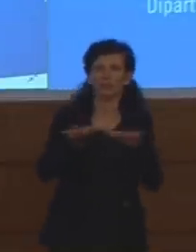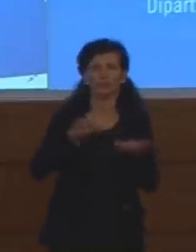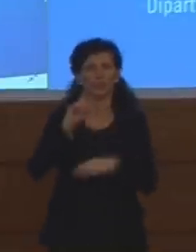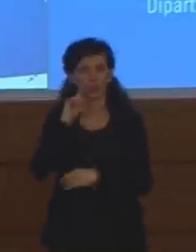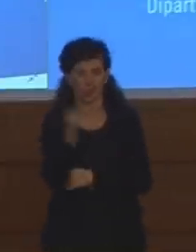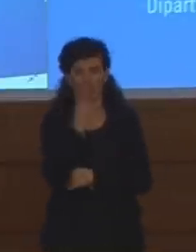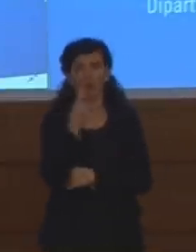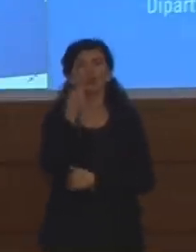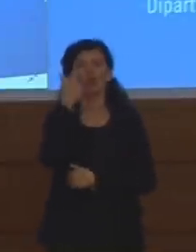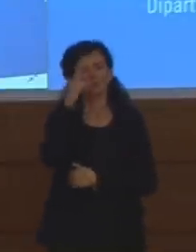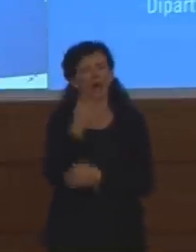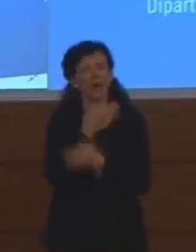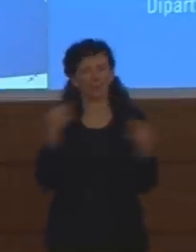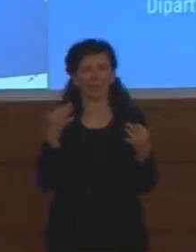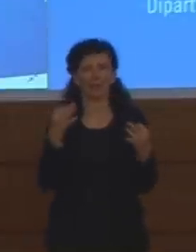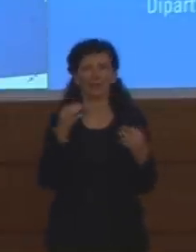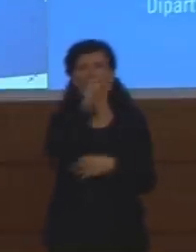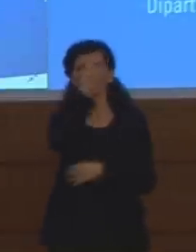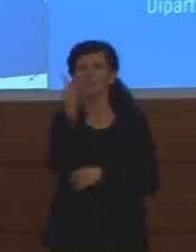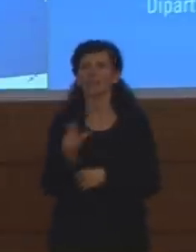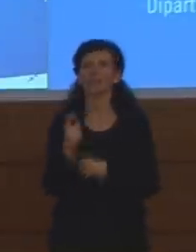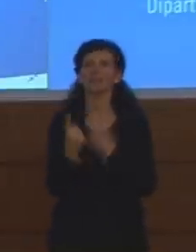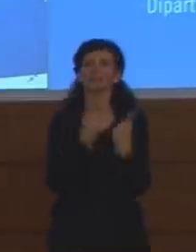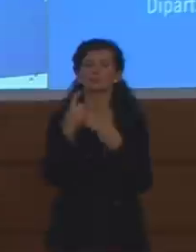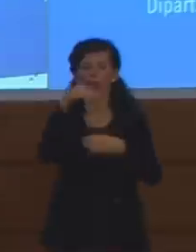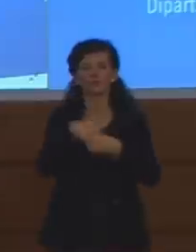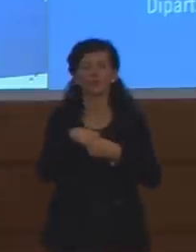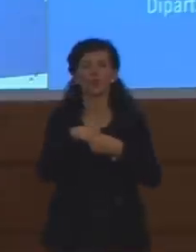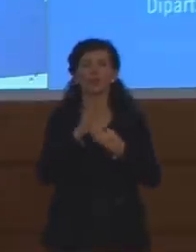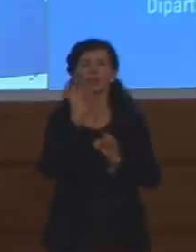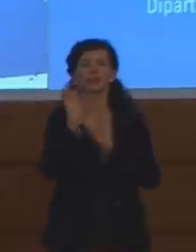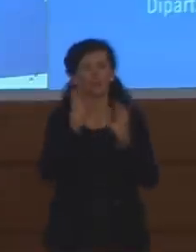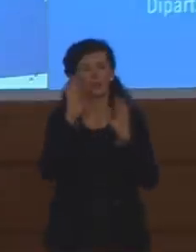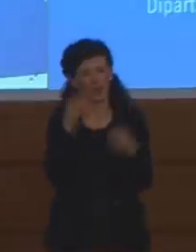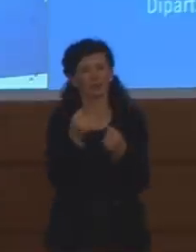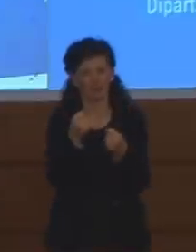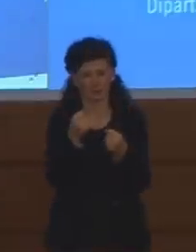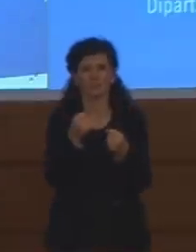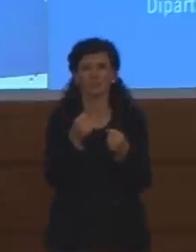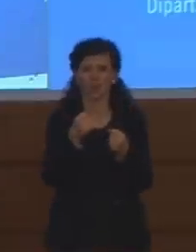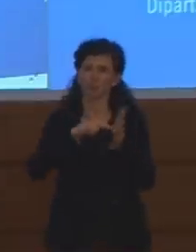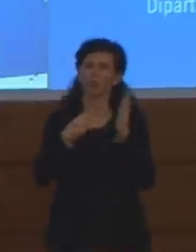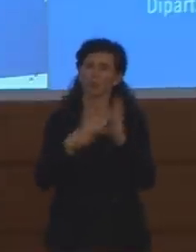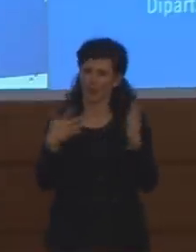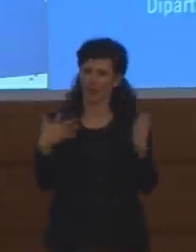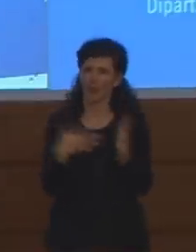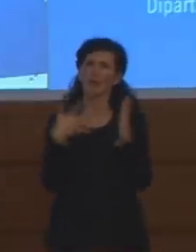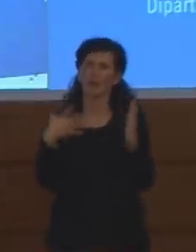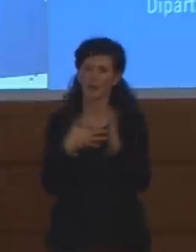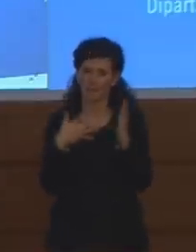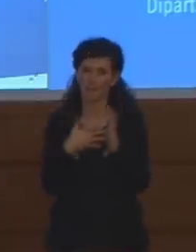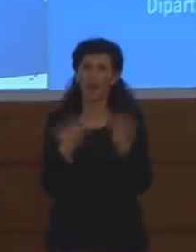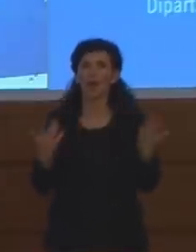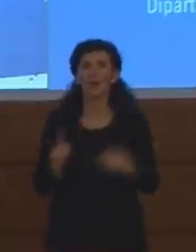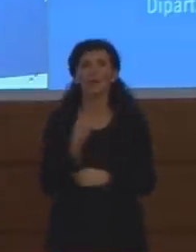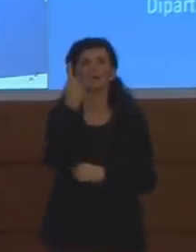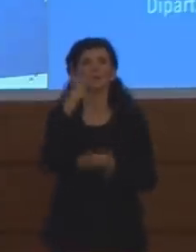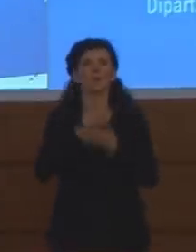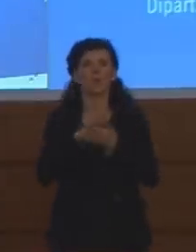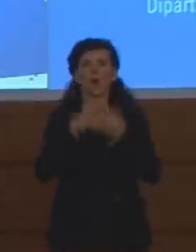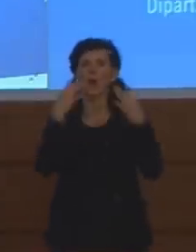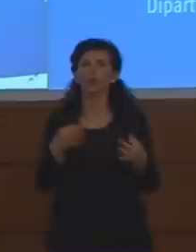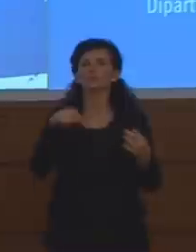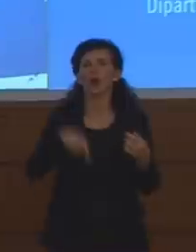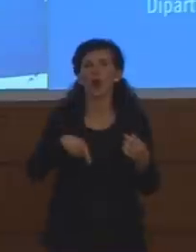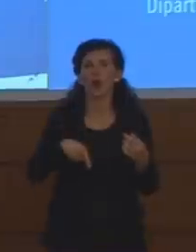catastrofici che abbiamo avuto nel nostro Paese. E, ripeto, per la prima volta abbiamo, per il primo